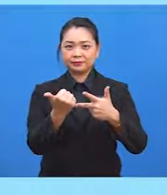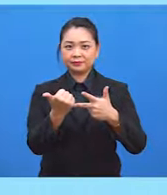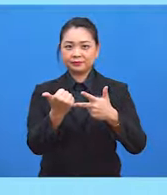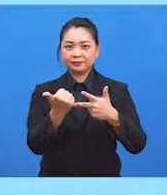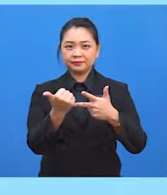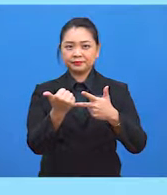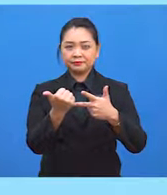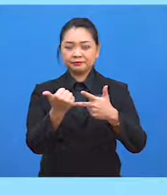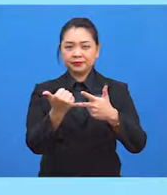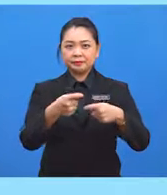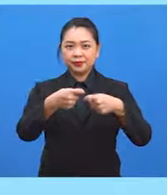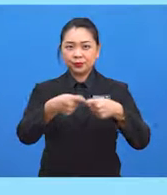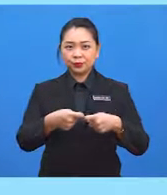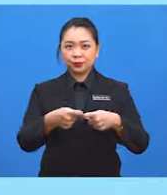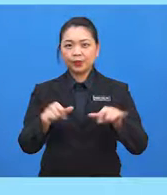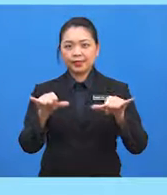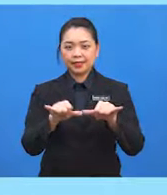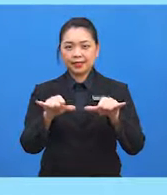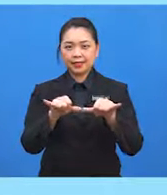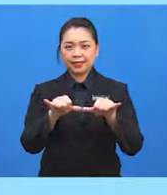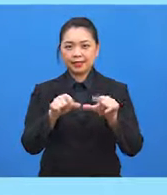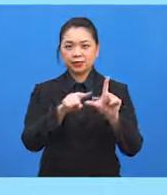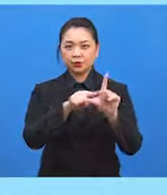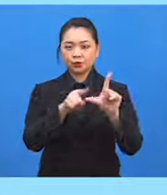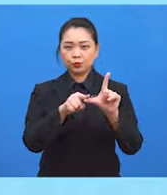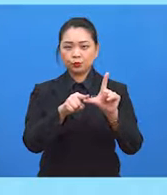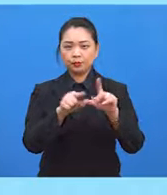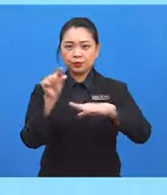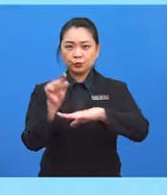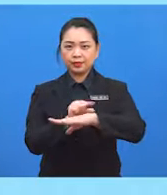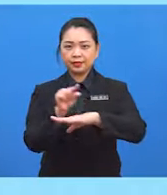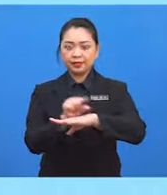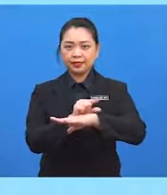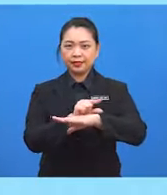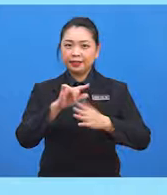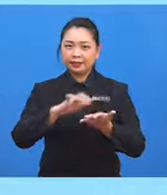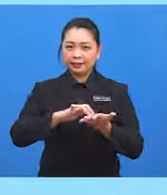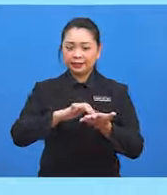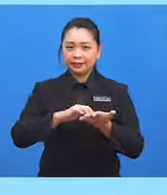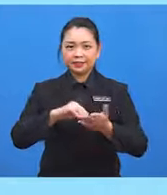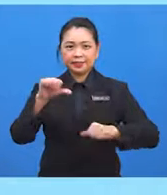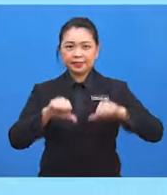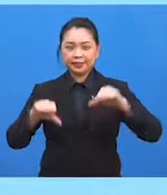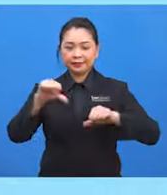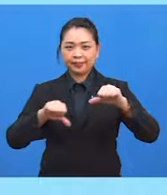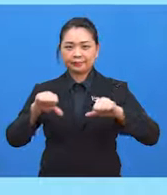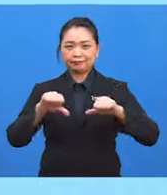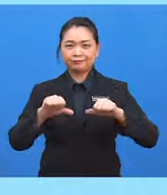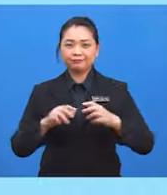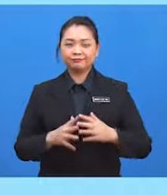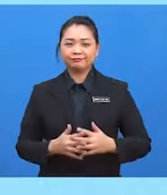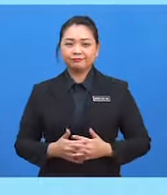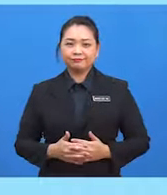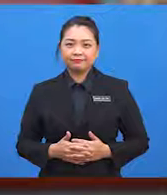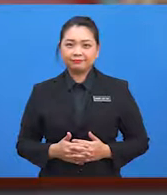menentukan saiz sudut dengan menggunakan kalkulator saintifik.